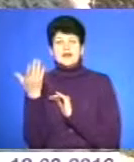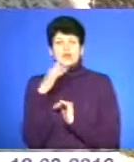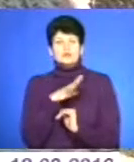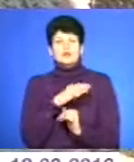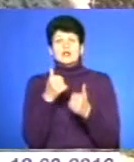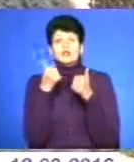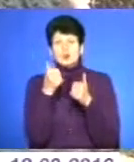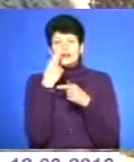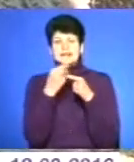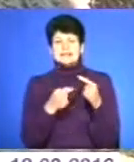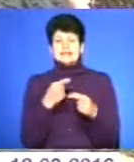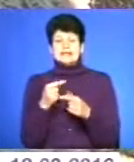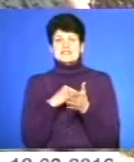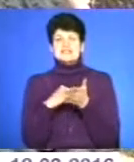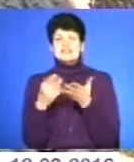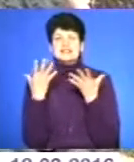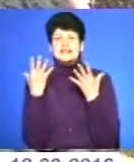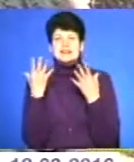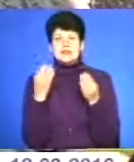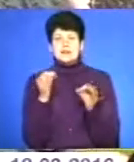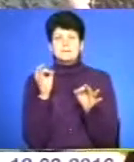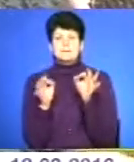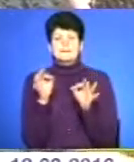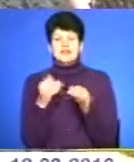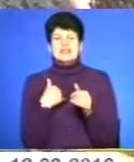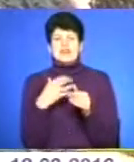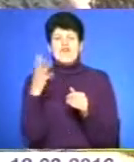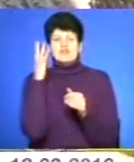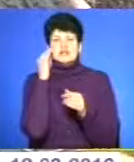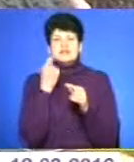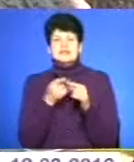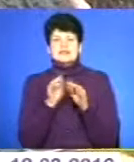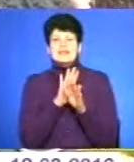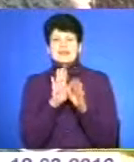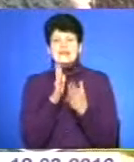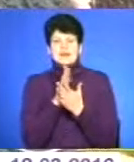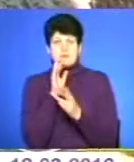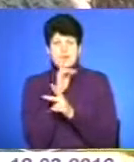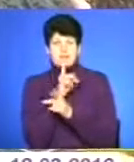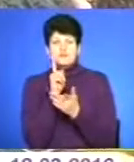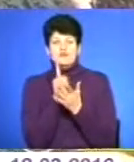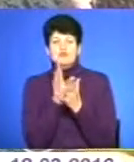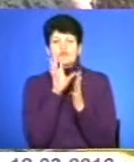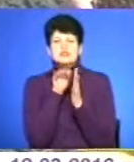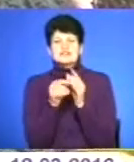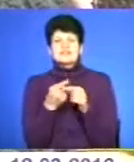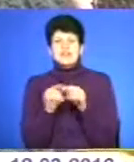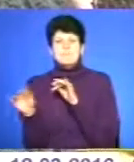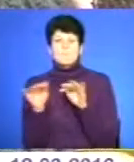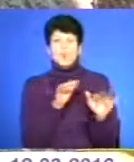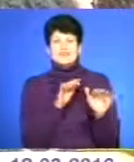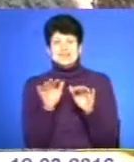традиція відзначати День Довкілля. Я вважаю, що це не є правильно. Ми маємо активно включитися в цей процес